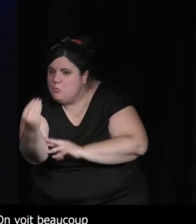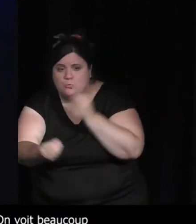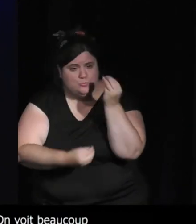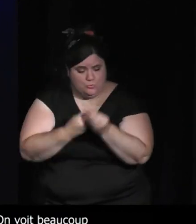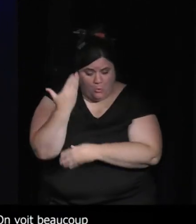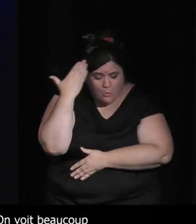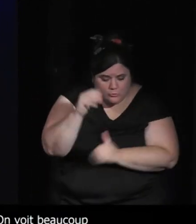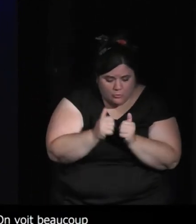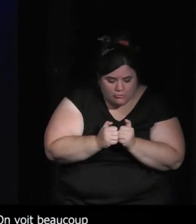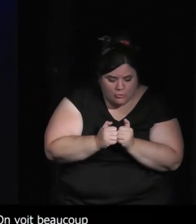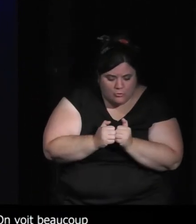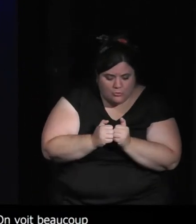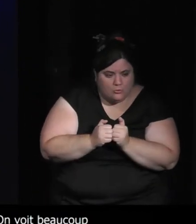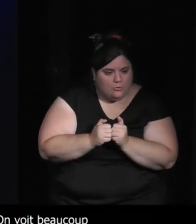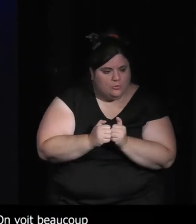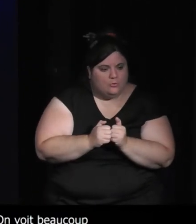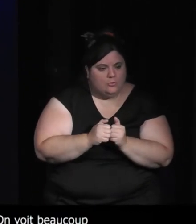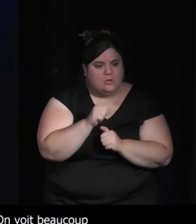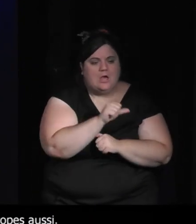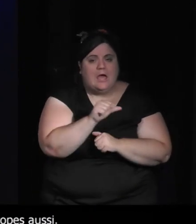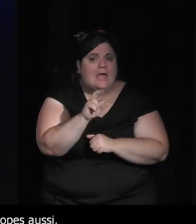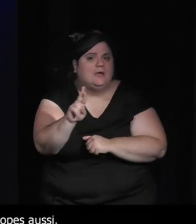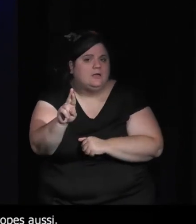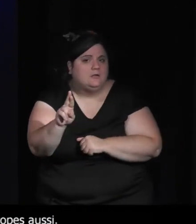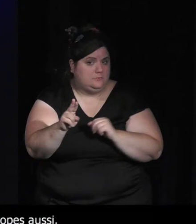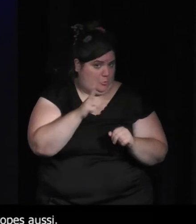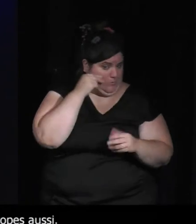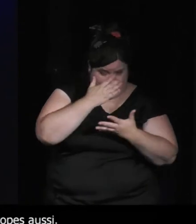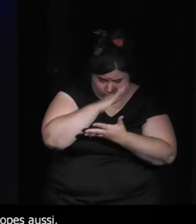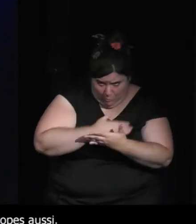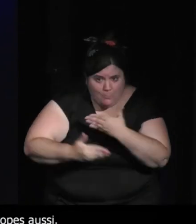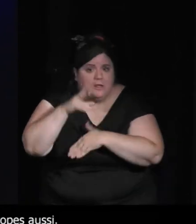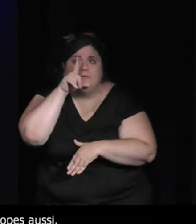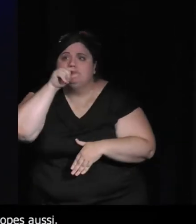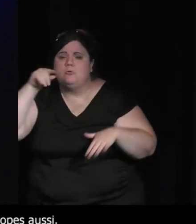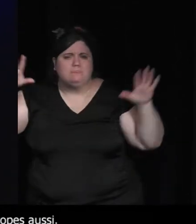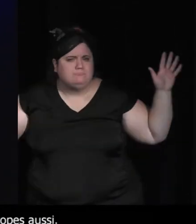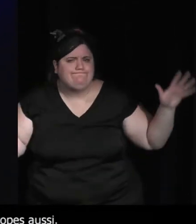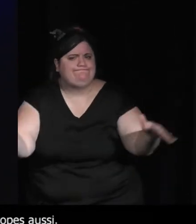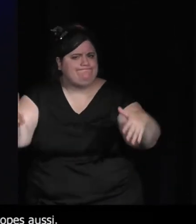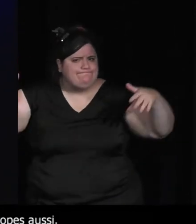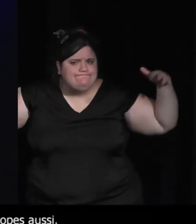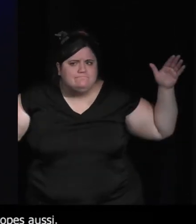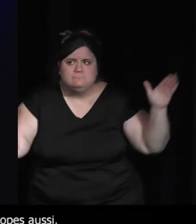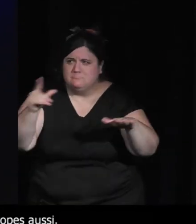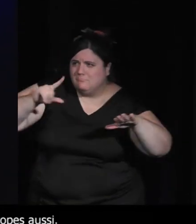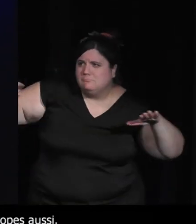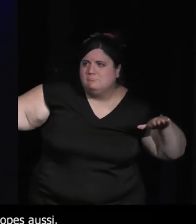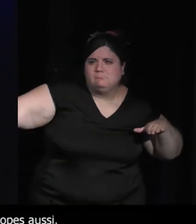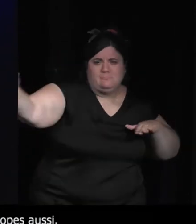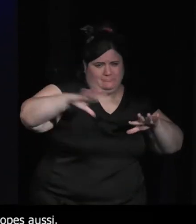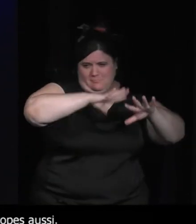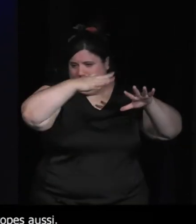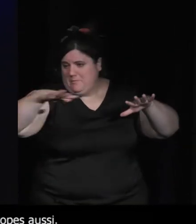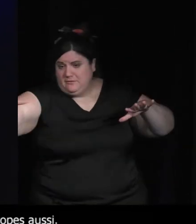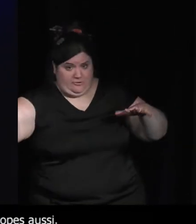va passer d'un statut humain à un statut d'oiseau de volatil un peu de type condor qui survole de magnifiques